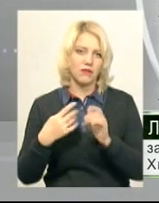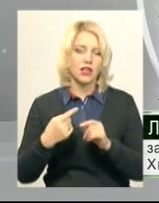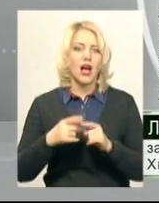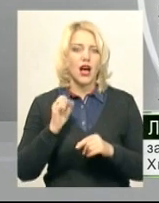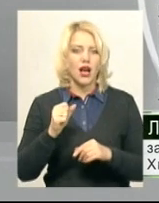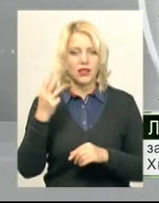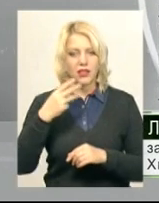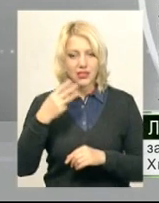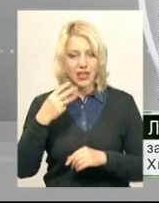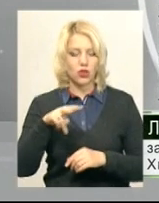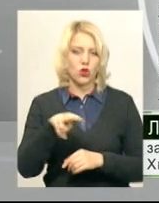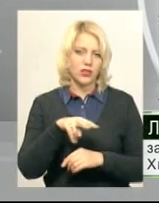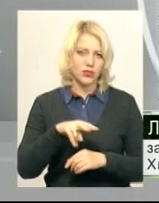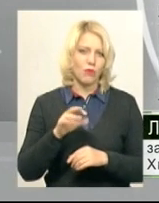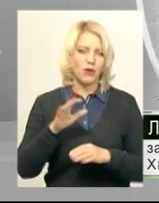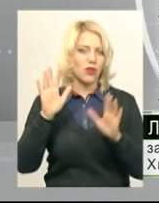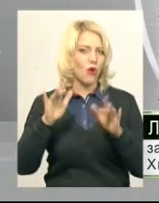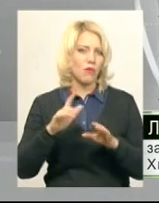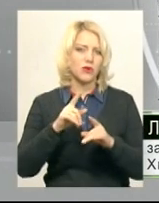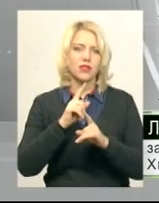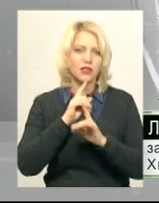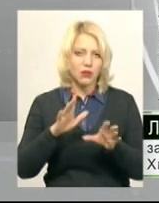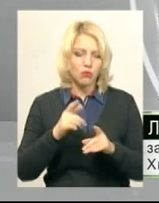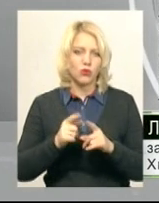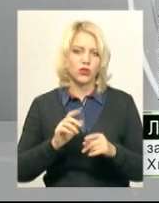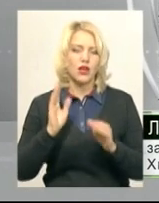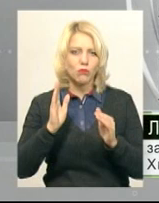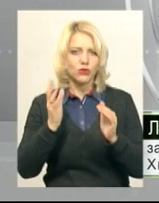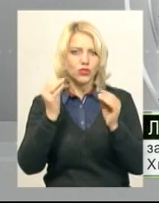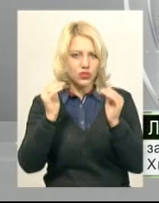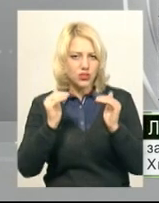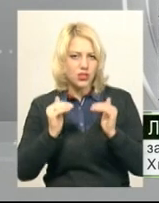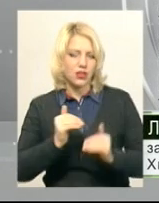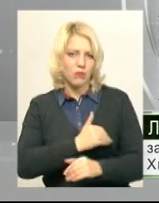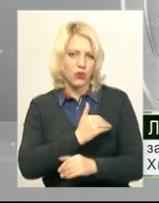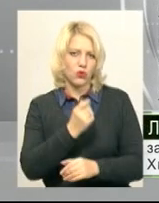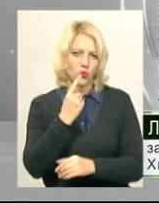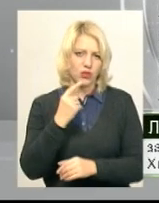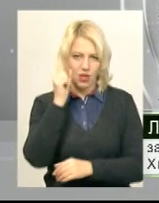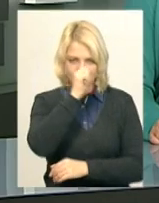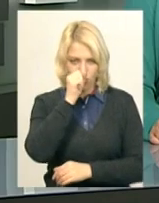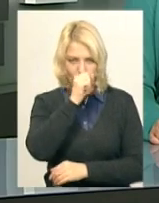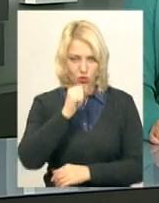опаду малоймовірні. І подальше зниження мічної температури до 11-16 градусів морожу.